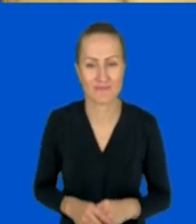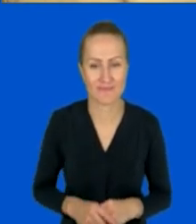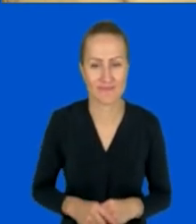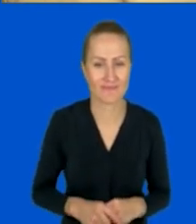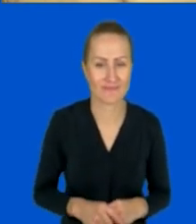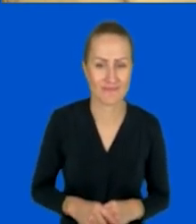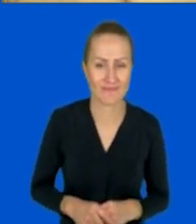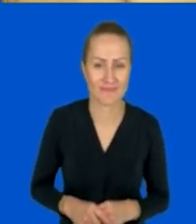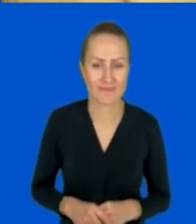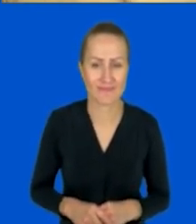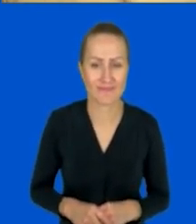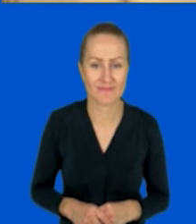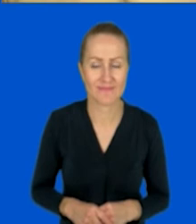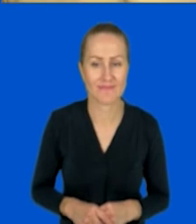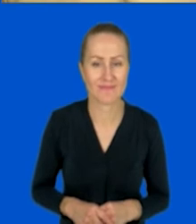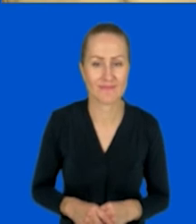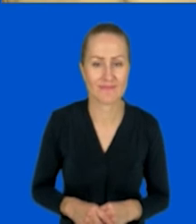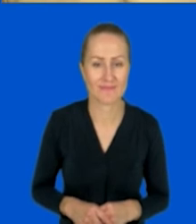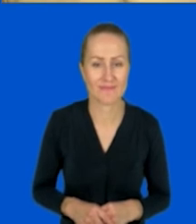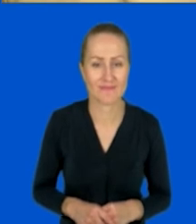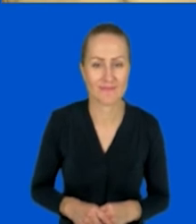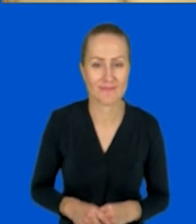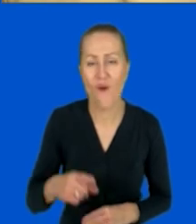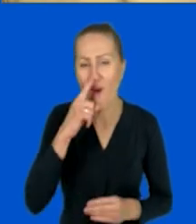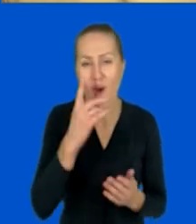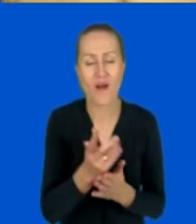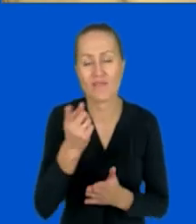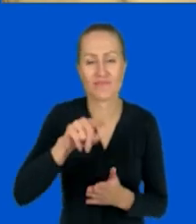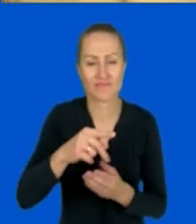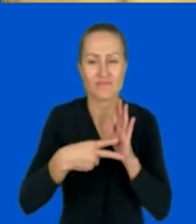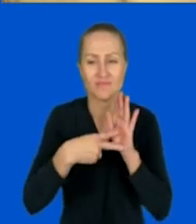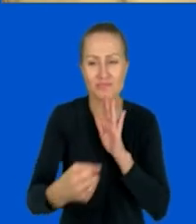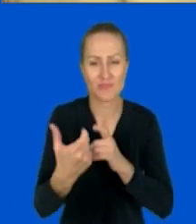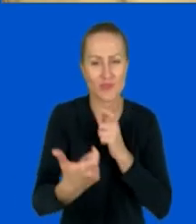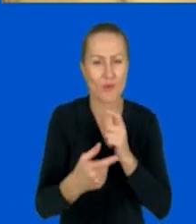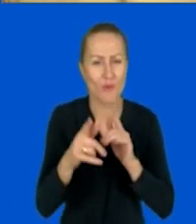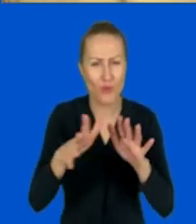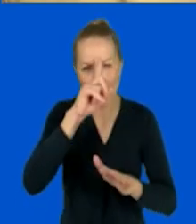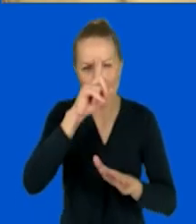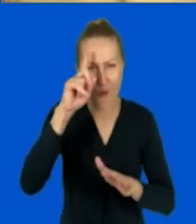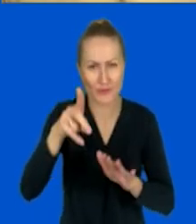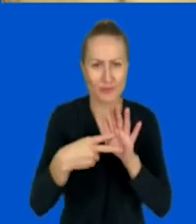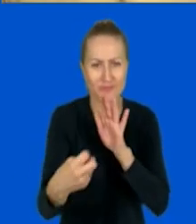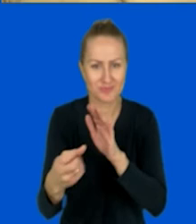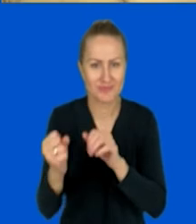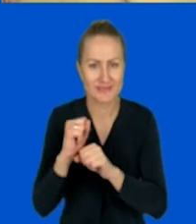Okazuje się, że zostaliście odłączeni. to bardzo dużo osób się odłączyło, mam wrażenie.